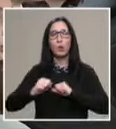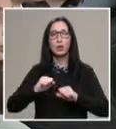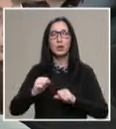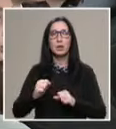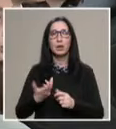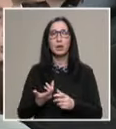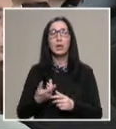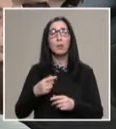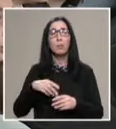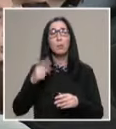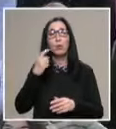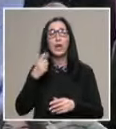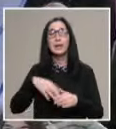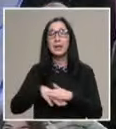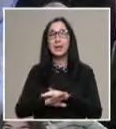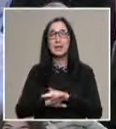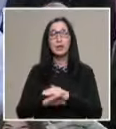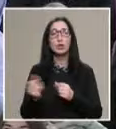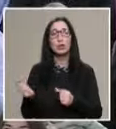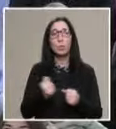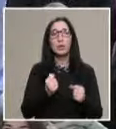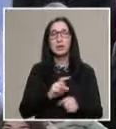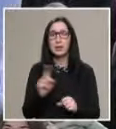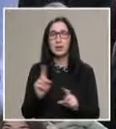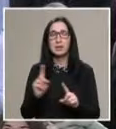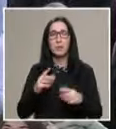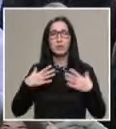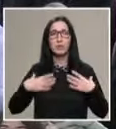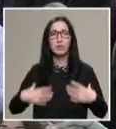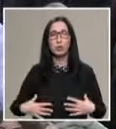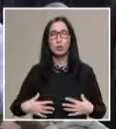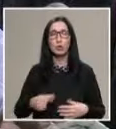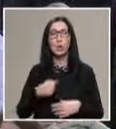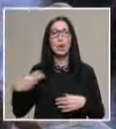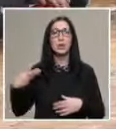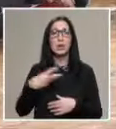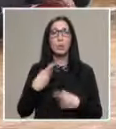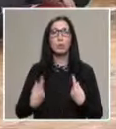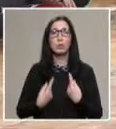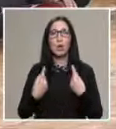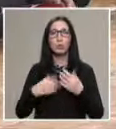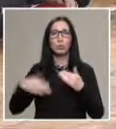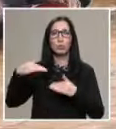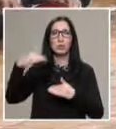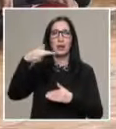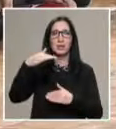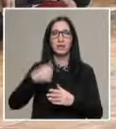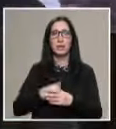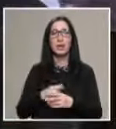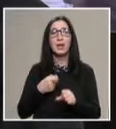Боян не крие, че бойните спортове са допринесли не само за физическото, а и за емоционалното му израстване.